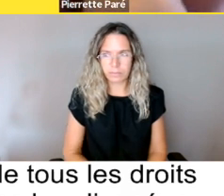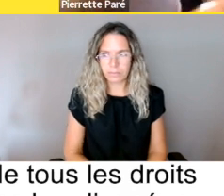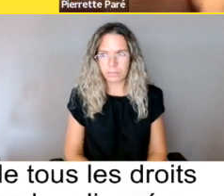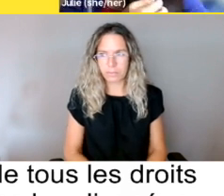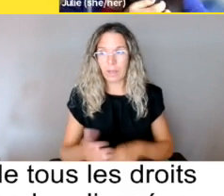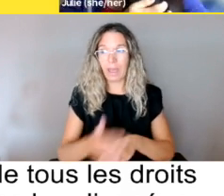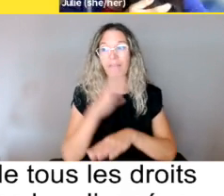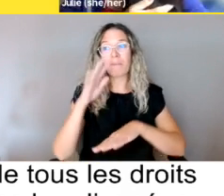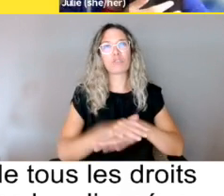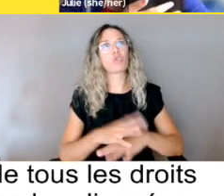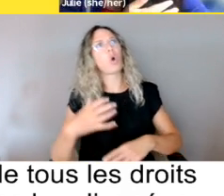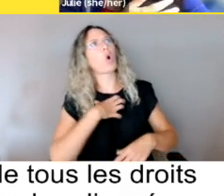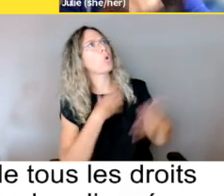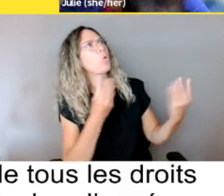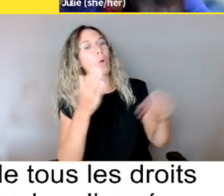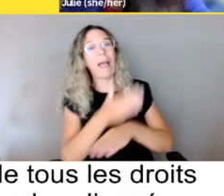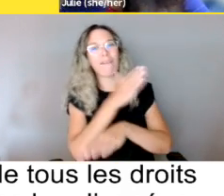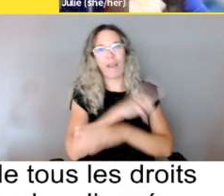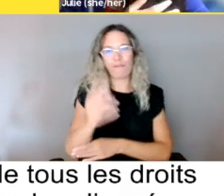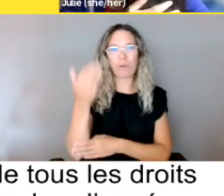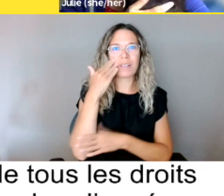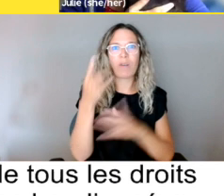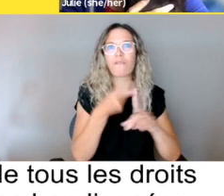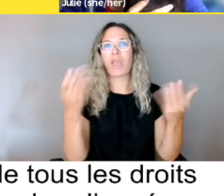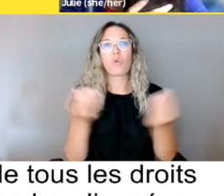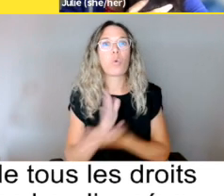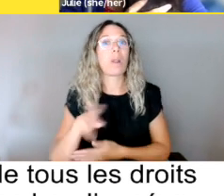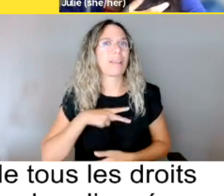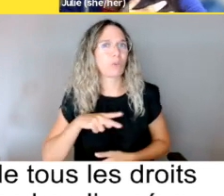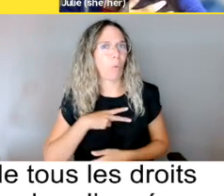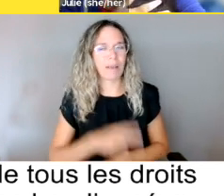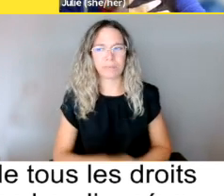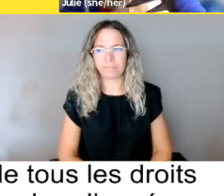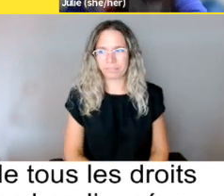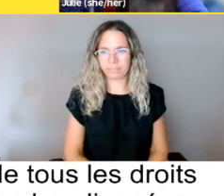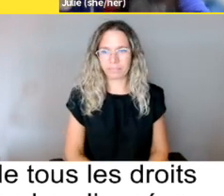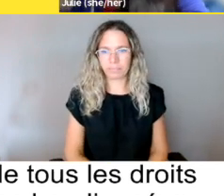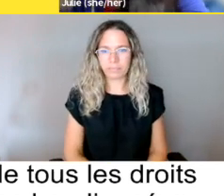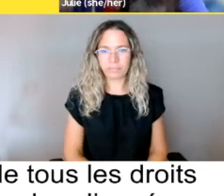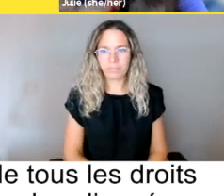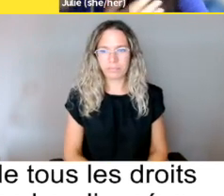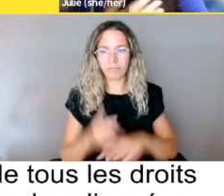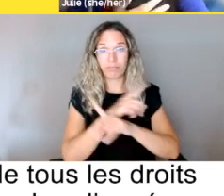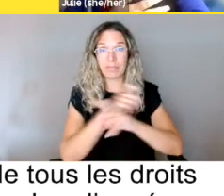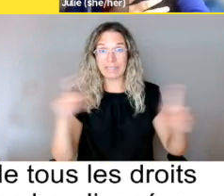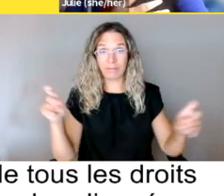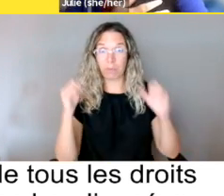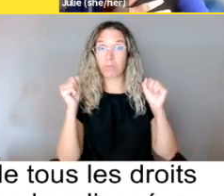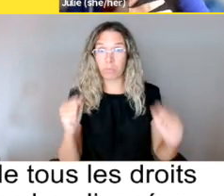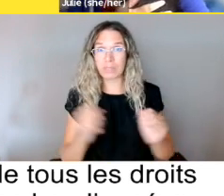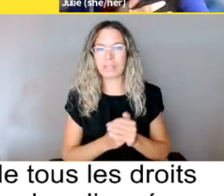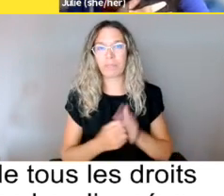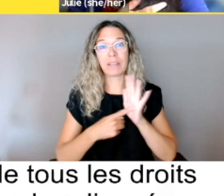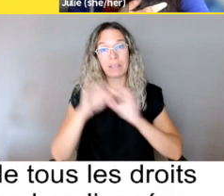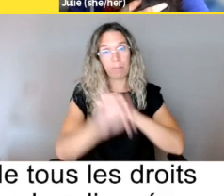il faut savoir premièrement d'où proviennent nos droits. Il y plusieurs sources. Au niveau